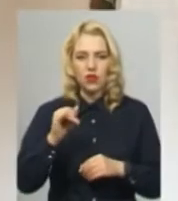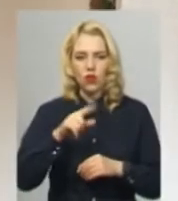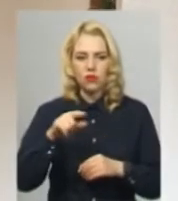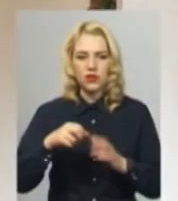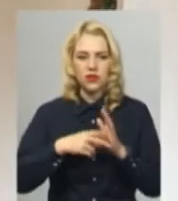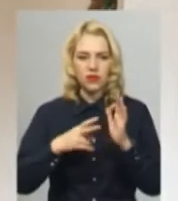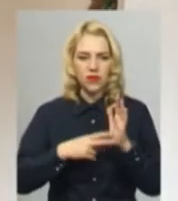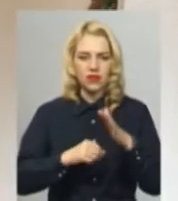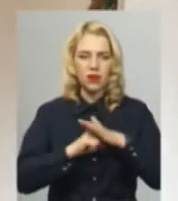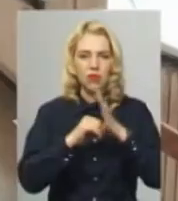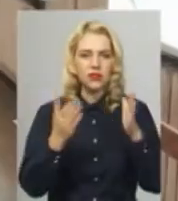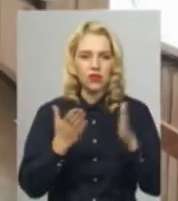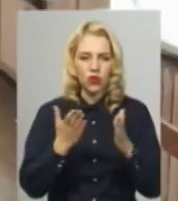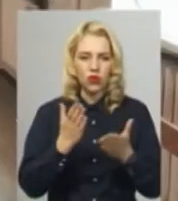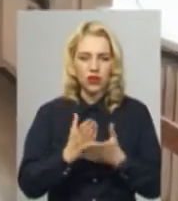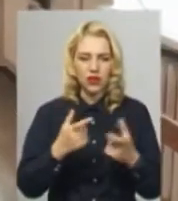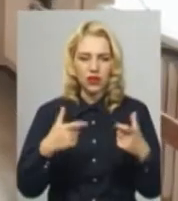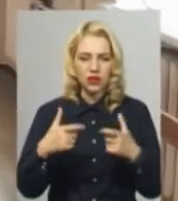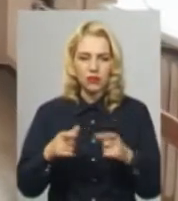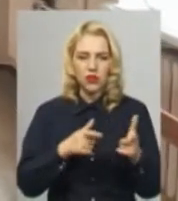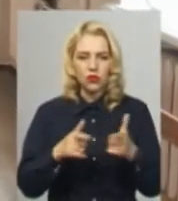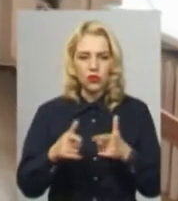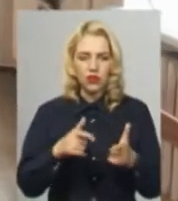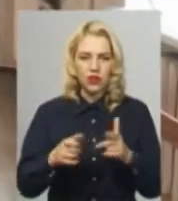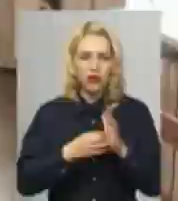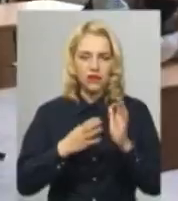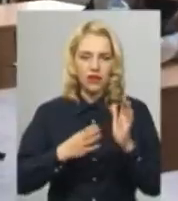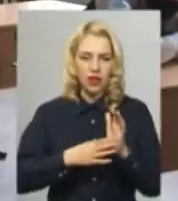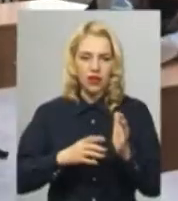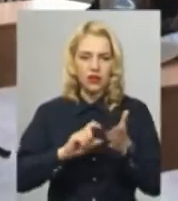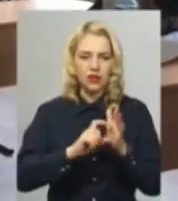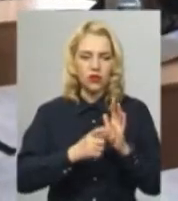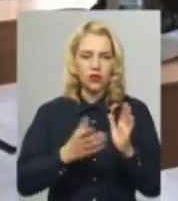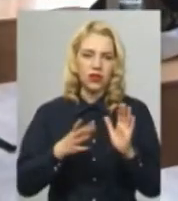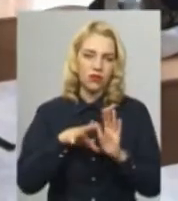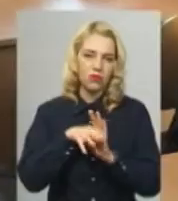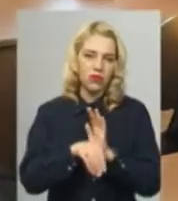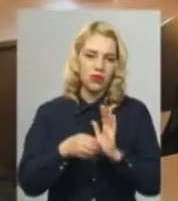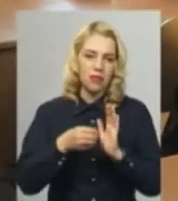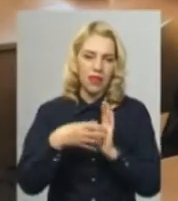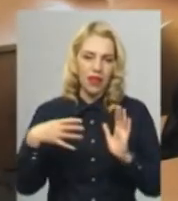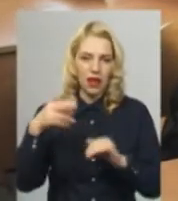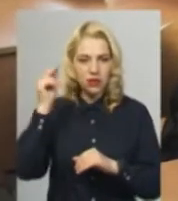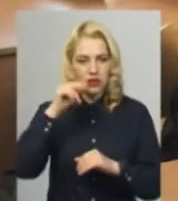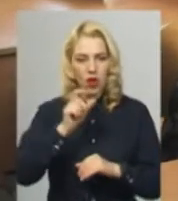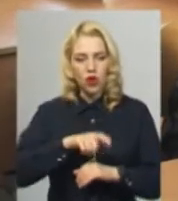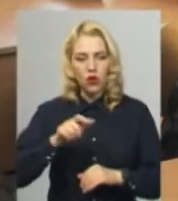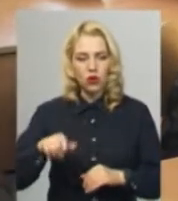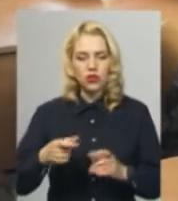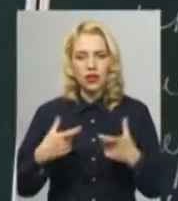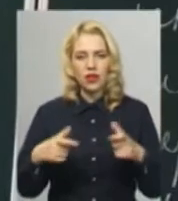якого проходить незалежне оцінювання, підготували 19 аудиторій, які вміщують 15 учнів. На тестування із